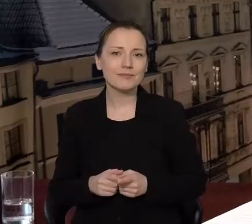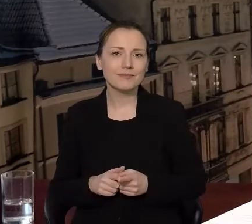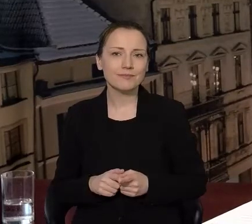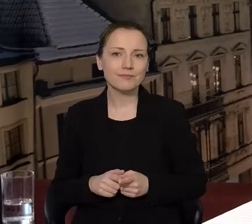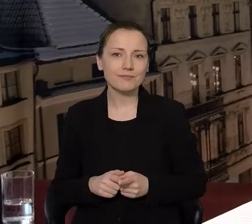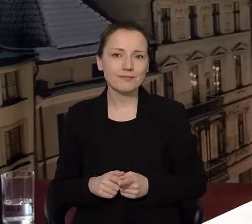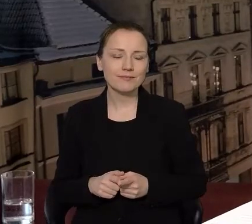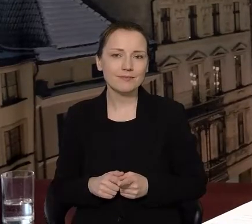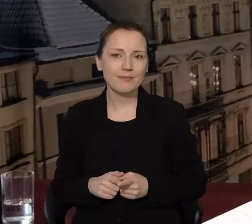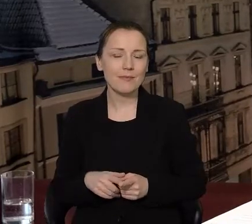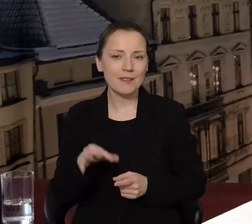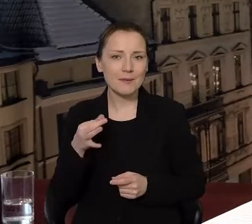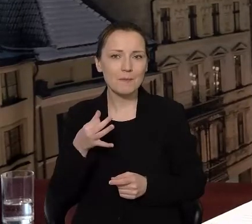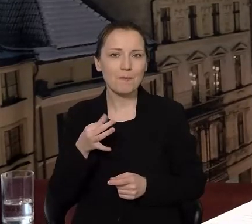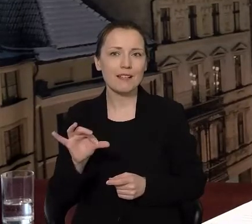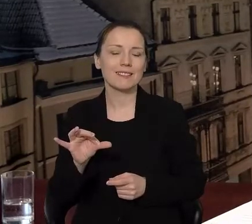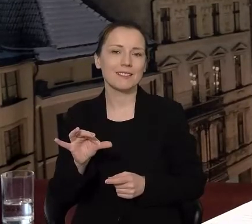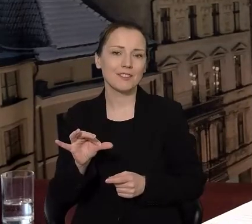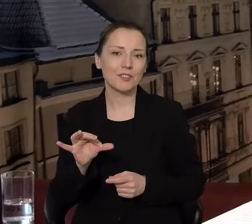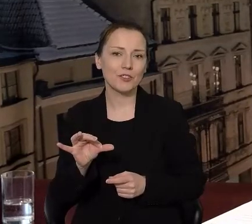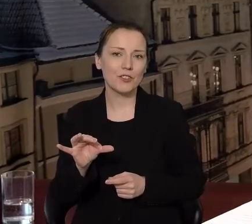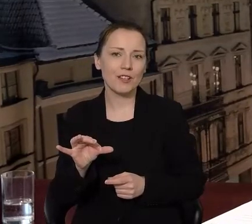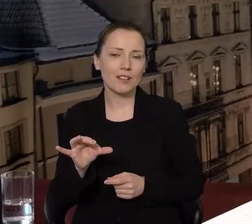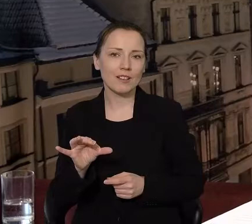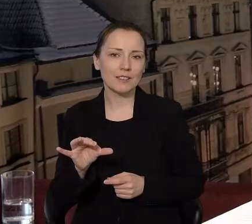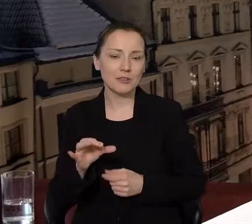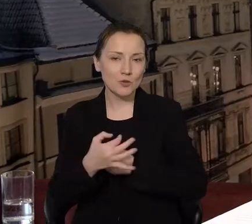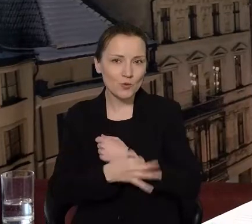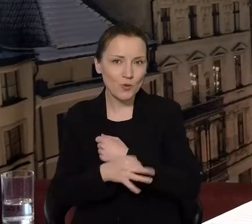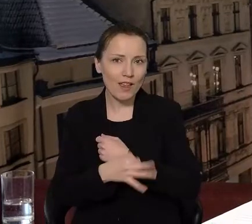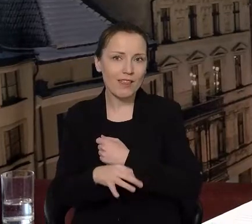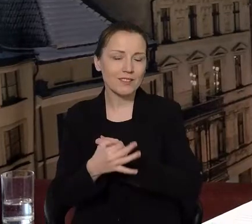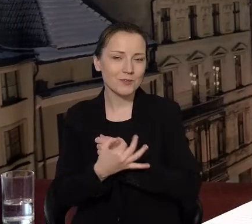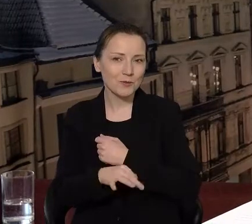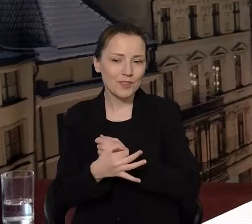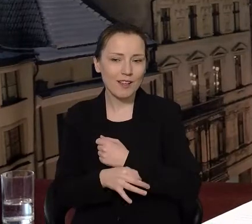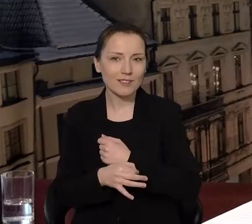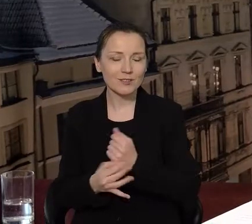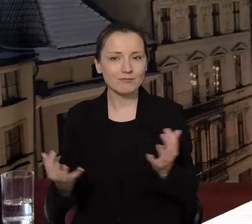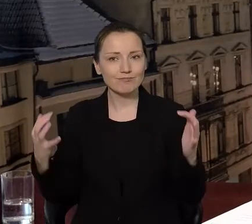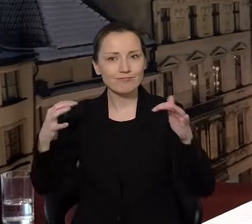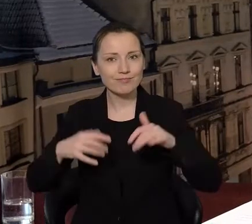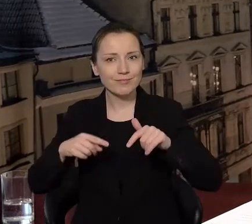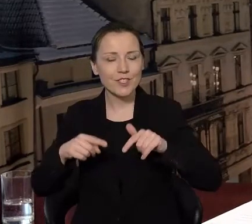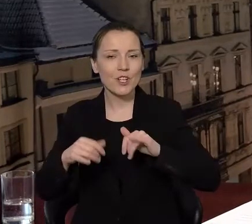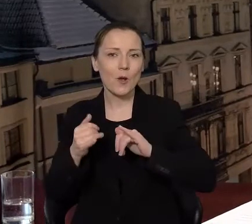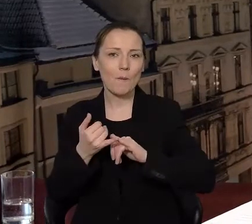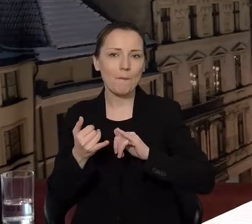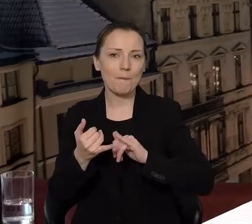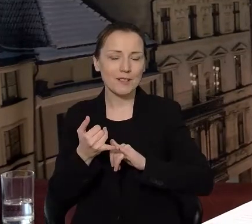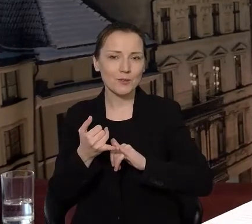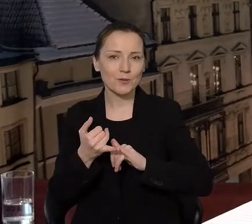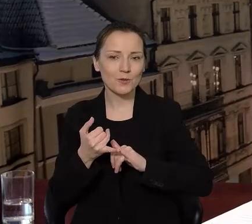Szczególnym wskazaniem na te osoby, które przyjeżdżają do naszego miasta spoza